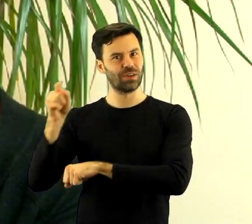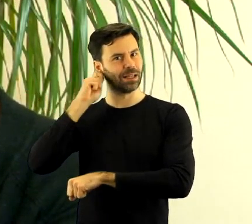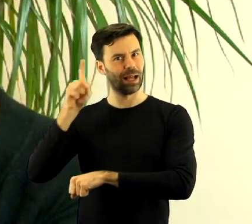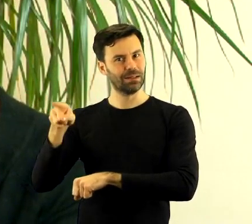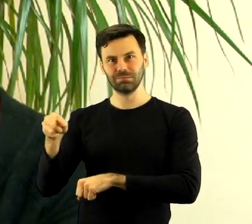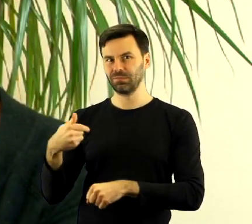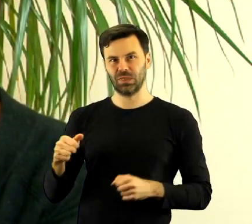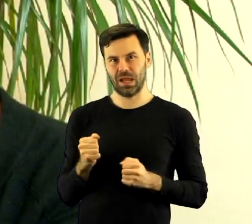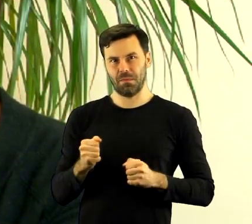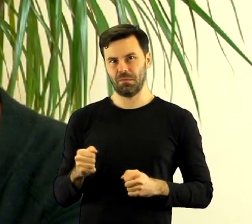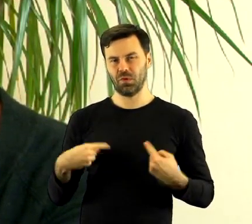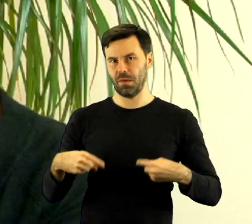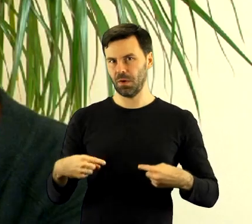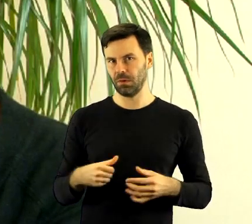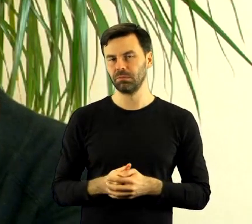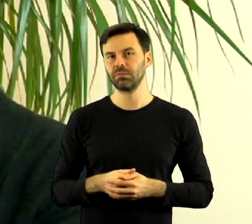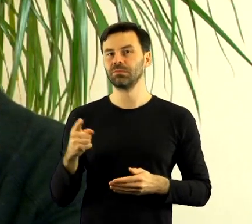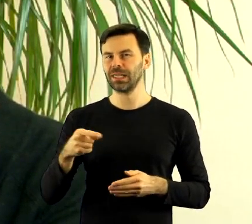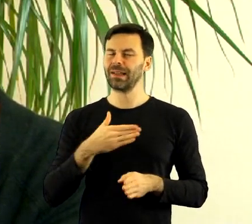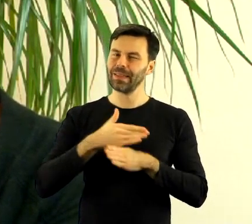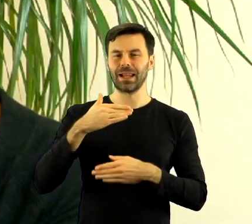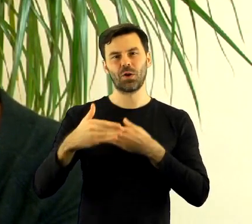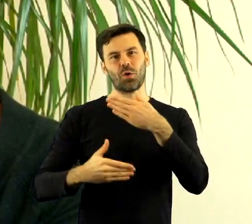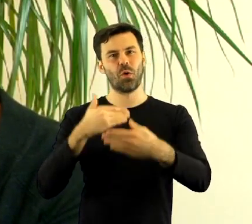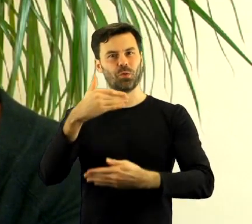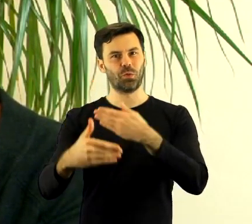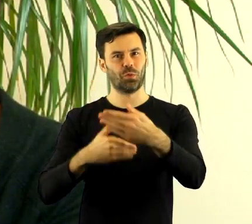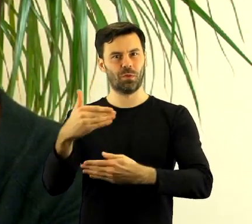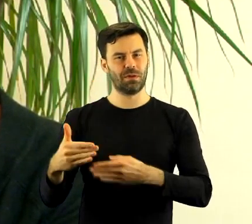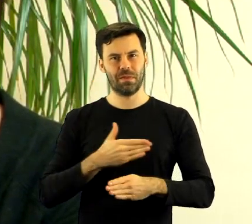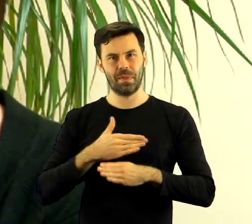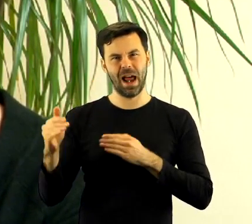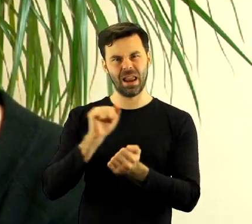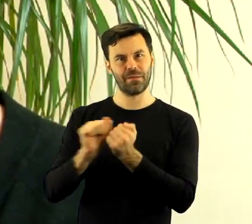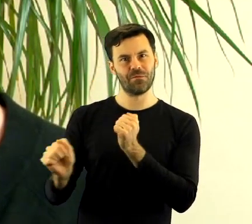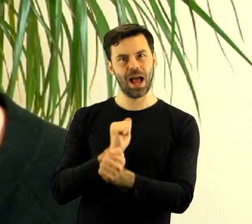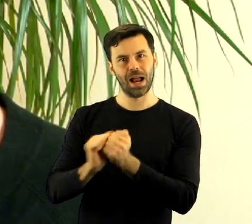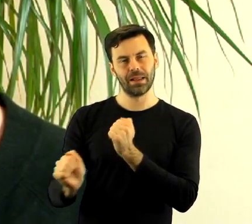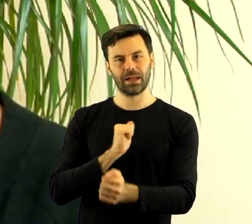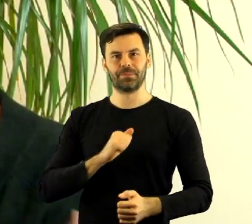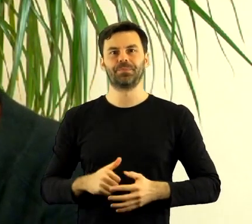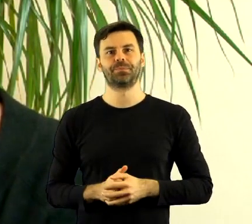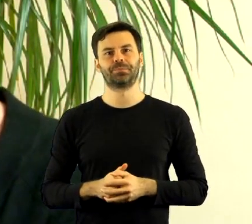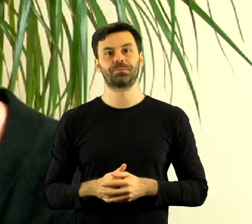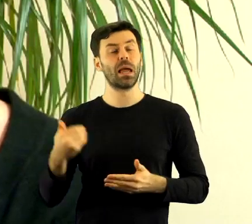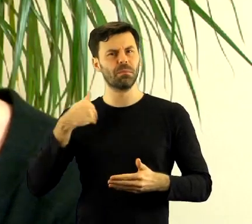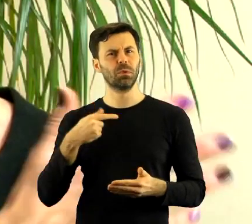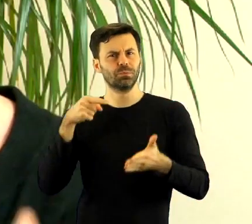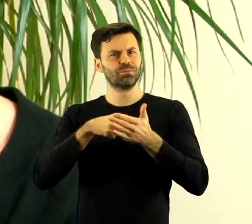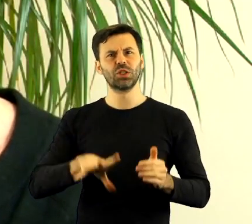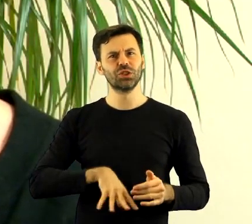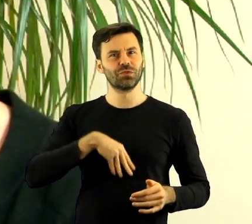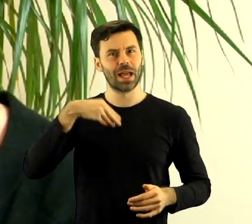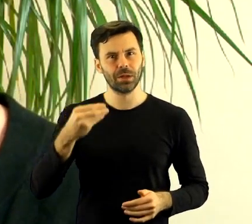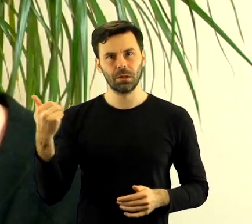wystarczyło na to, żebyśmy po prostu kontynuowały. Akurat był spory festyn